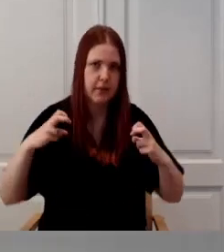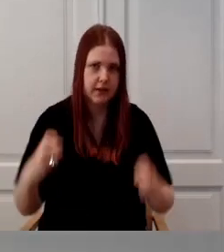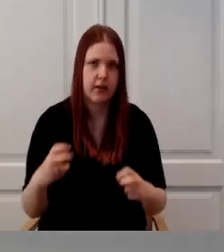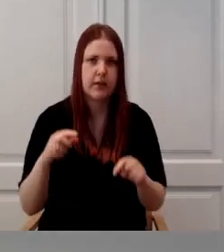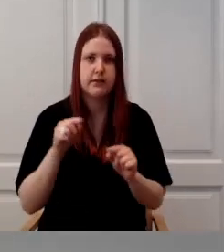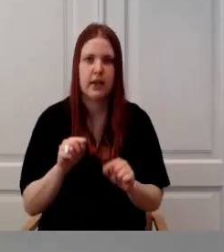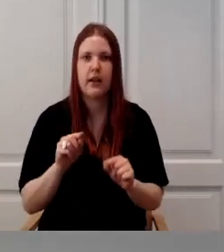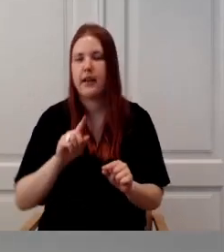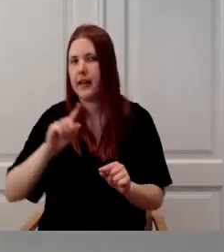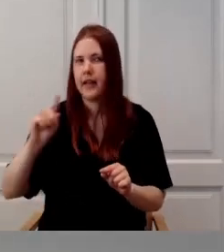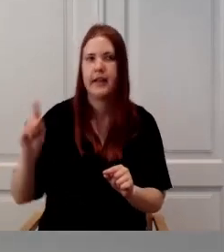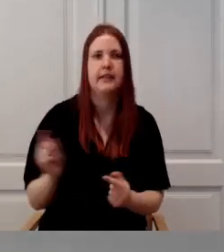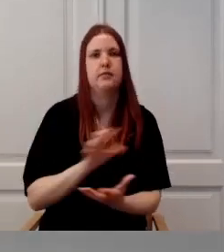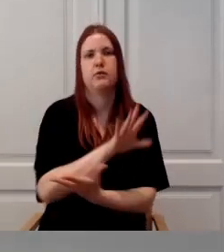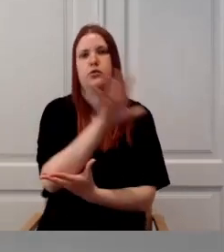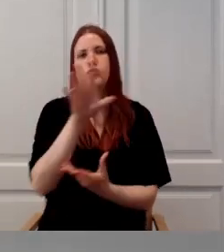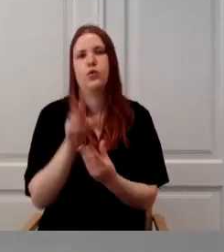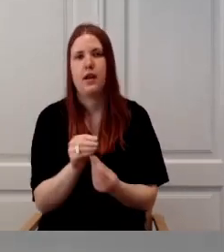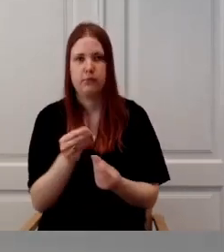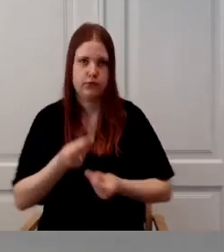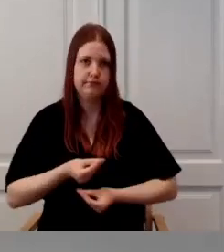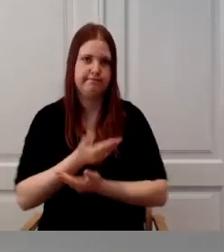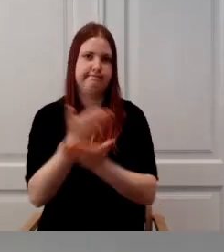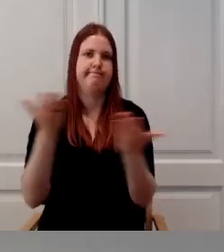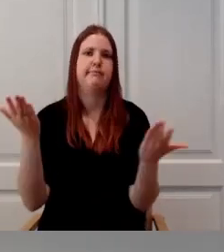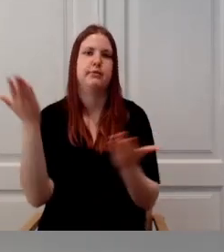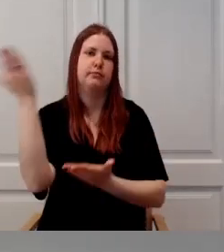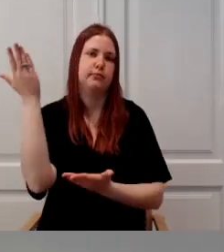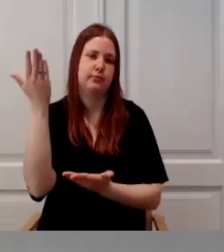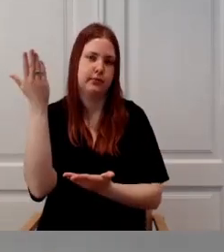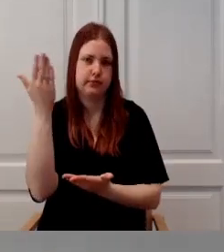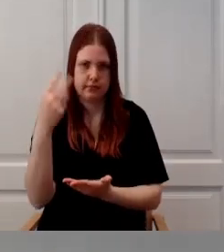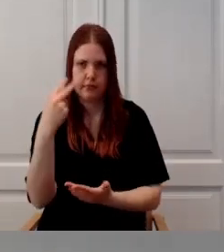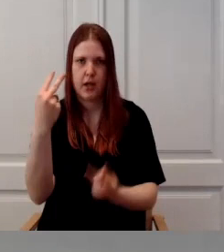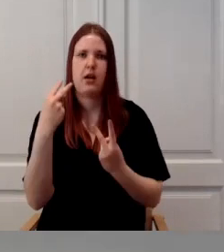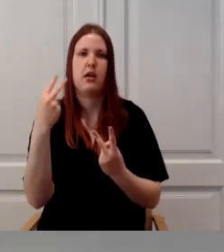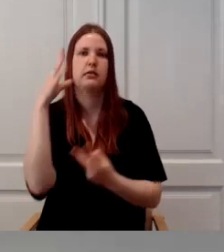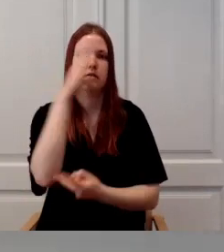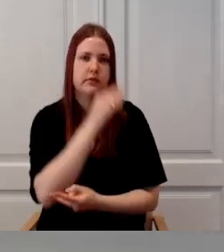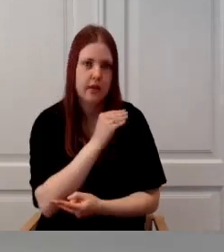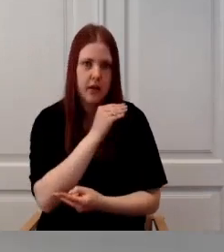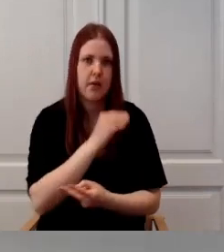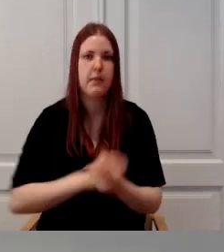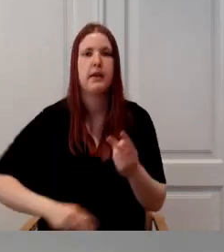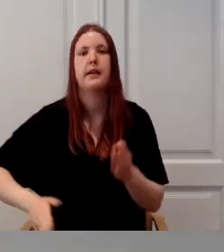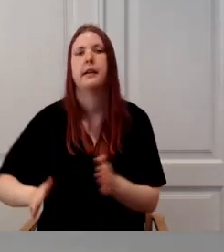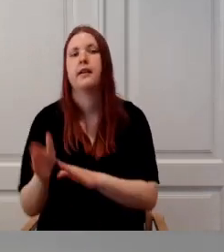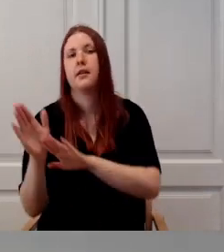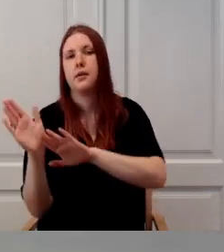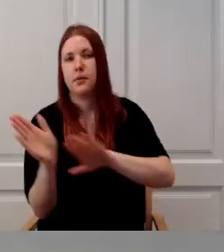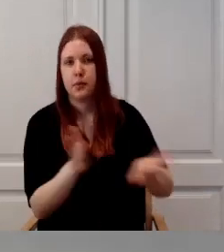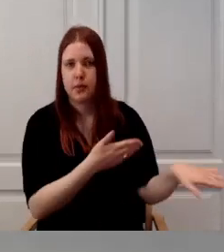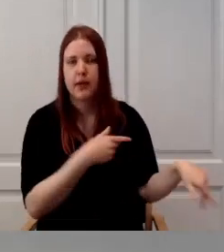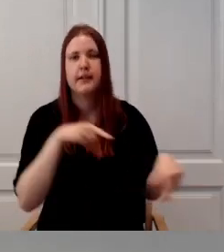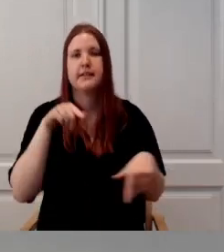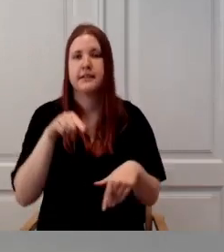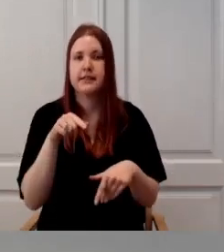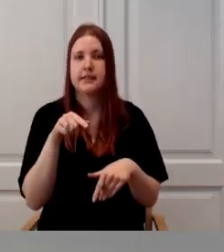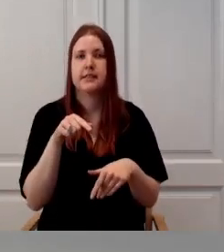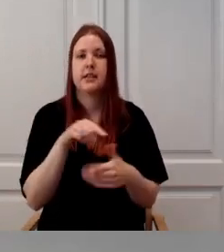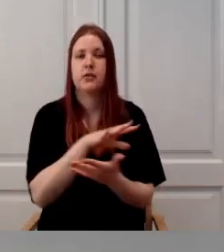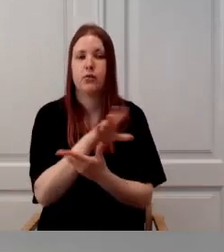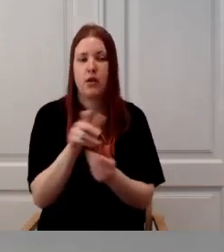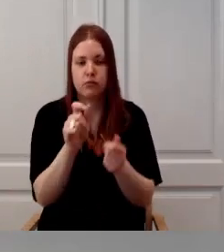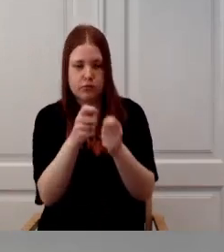tulemit esitetakse ja kui on neid siis töödeldud veel ja viimistetud, siis